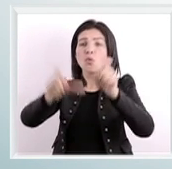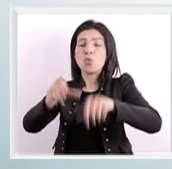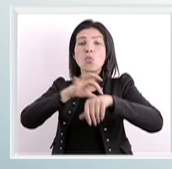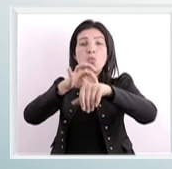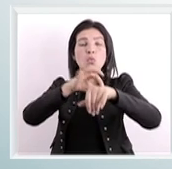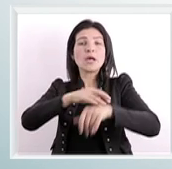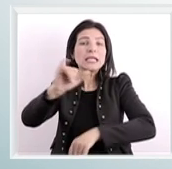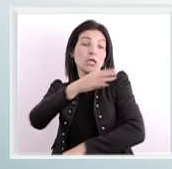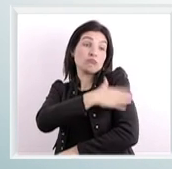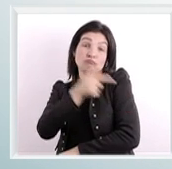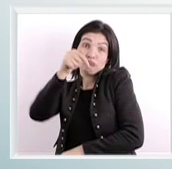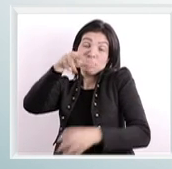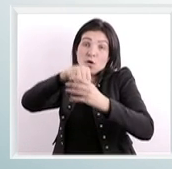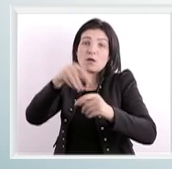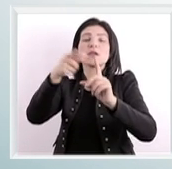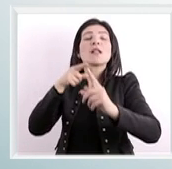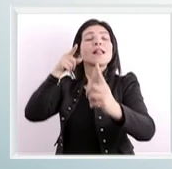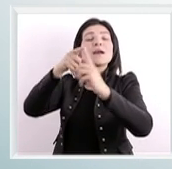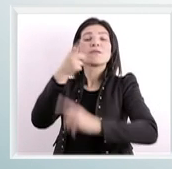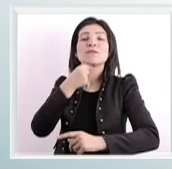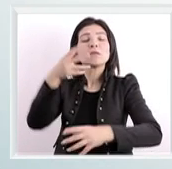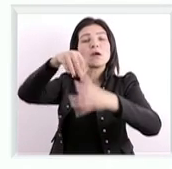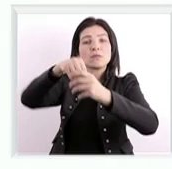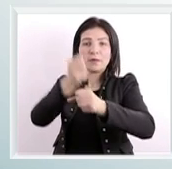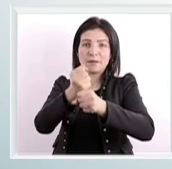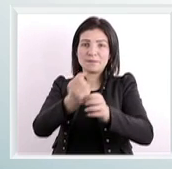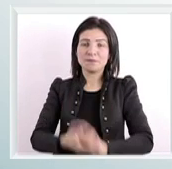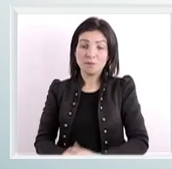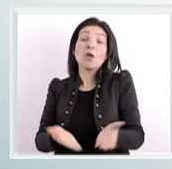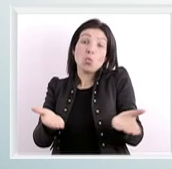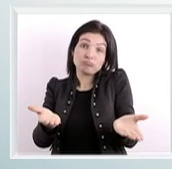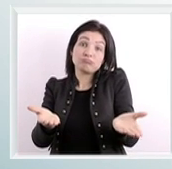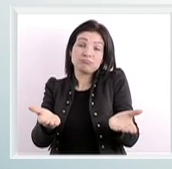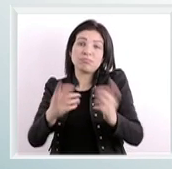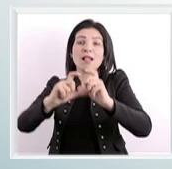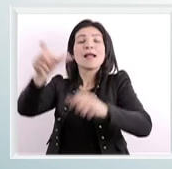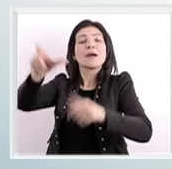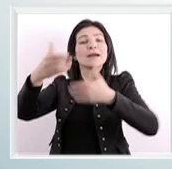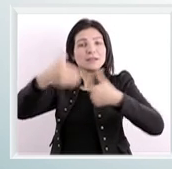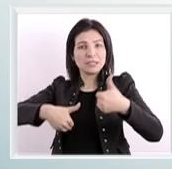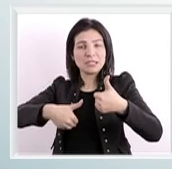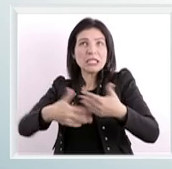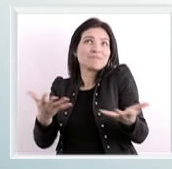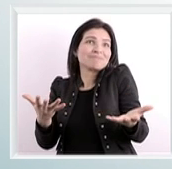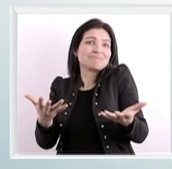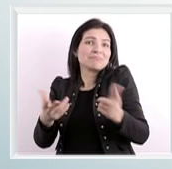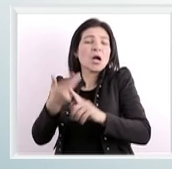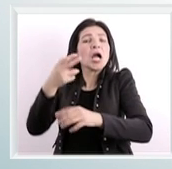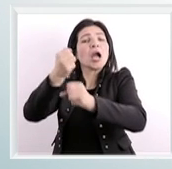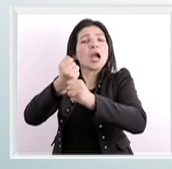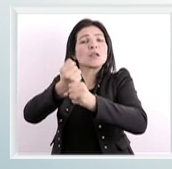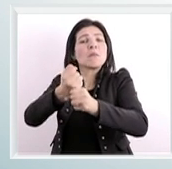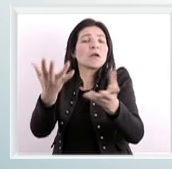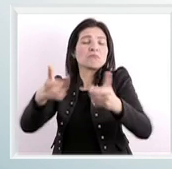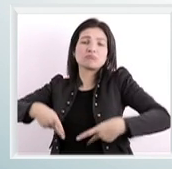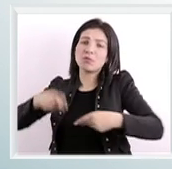بين المواطفين اللي بش يسهلوا إدماجوا في المؤسست وهكا يضمن الشخص بر إعاقة نفسه خطة وظيفية